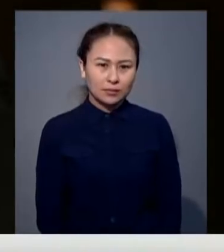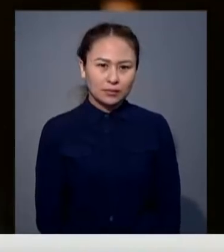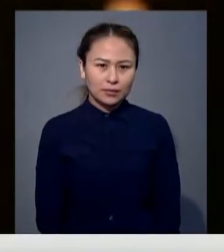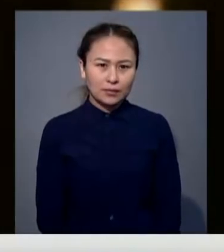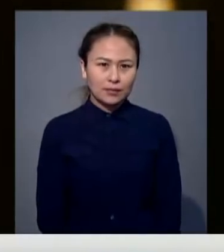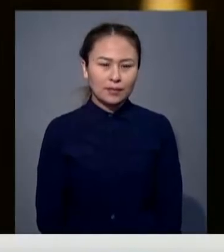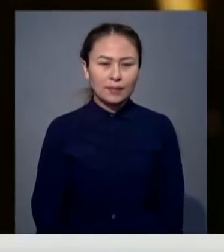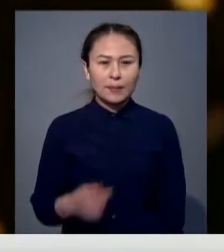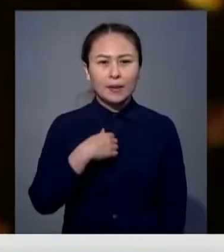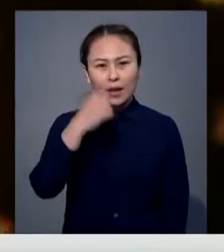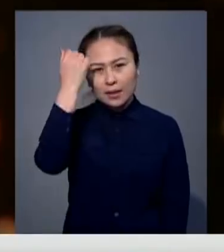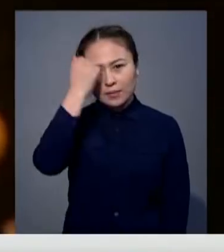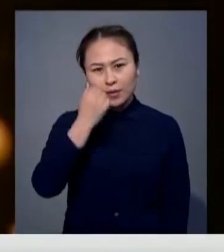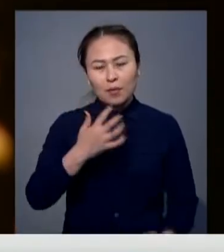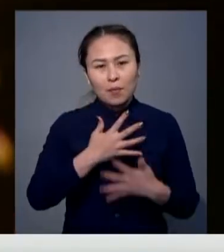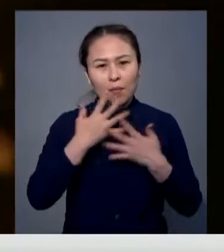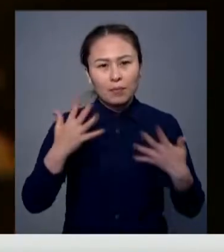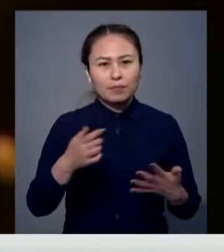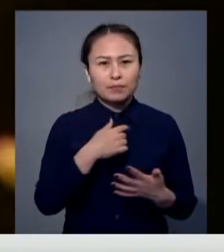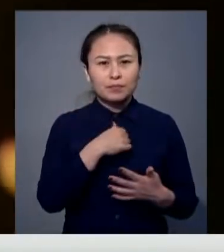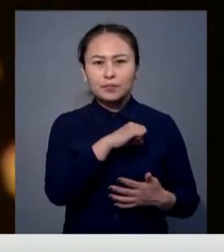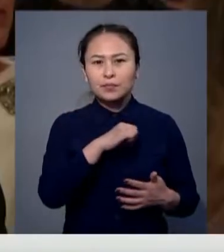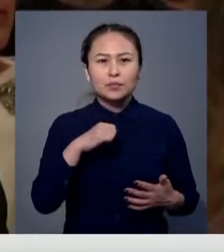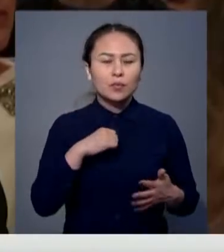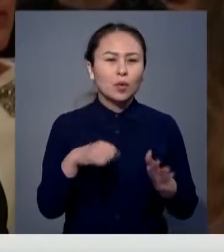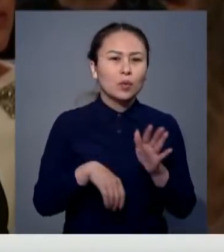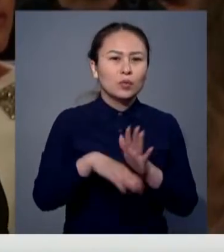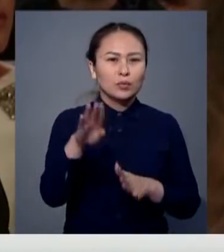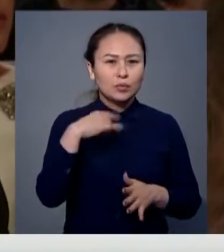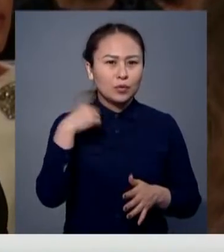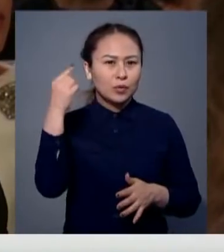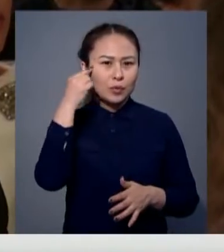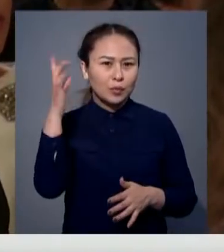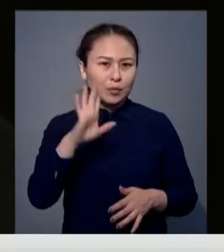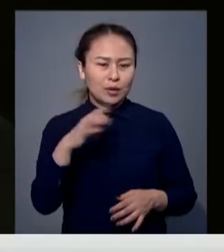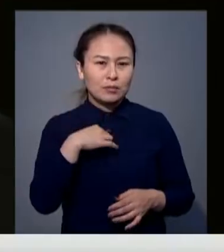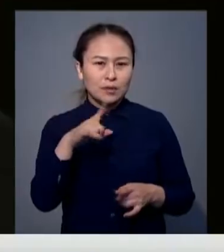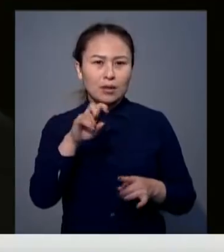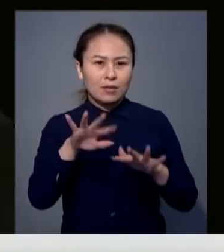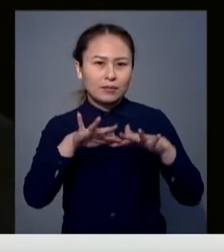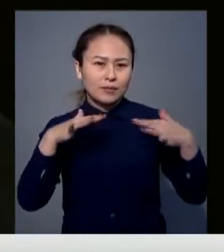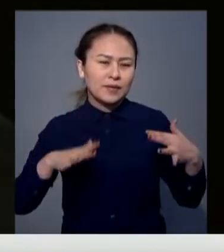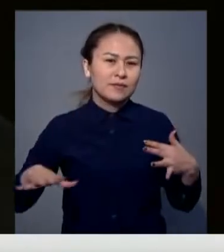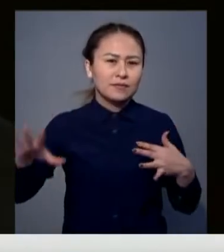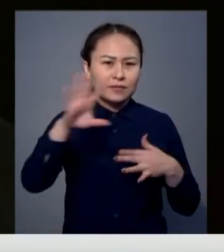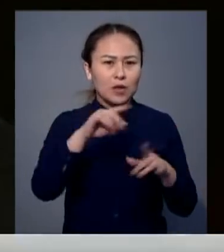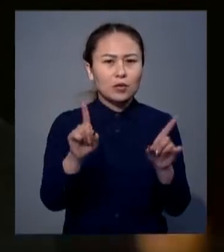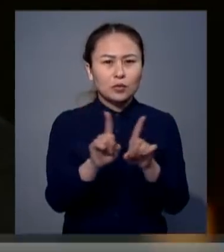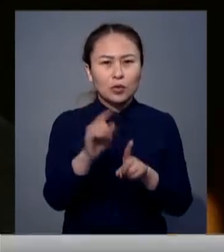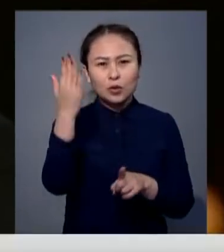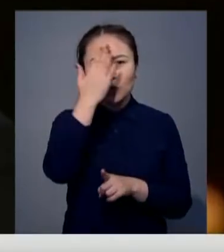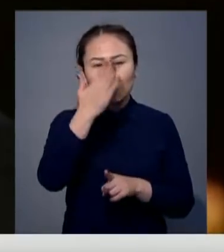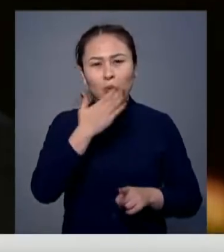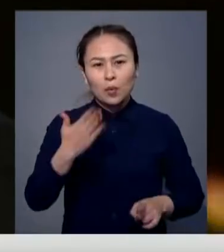Айтар алғысым шексіз. Өзімді жүзден жүйрік, мүңнан тұлпар деп есептемейм. Залда отырған барлығы әріптестерімді киноға деген